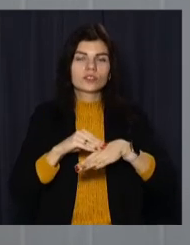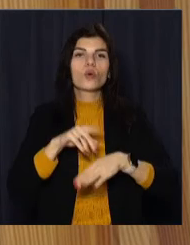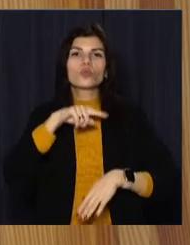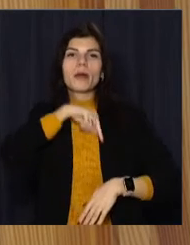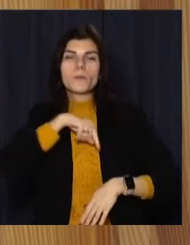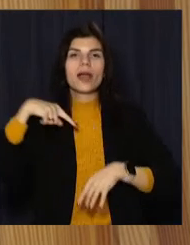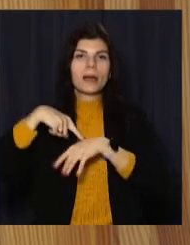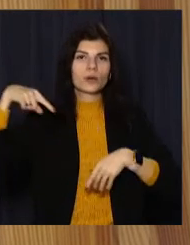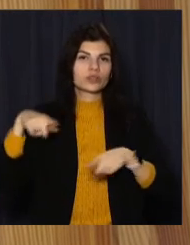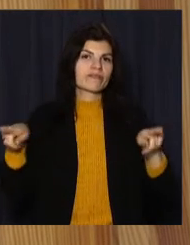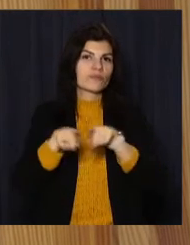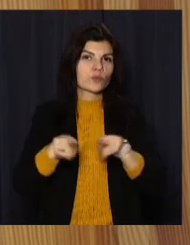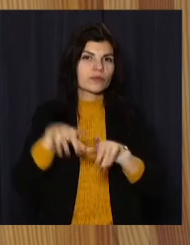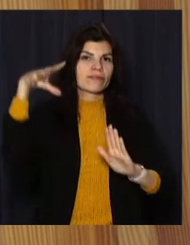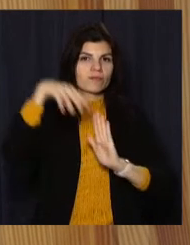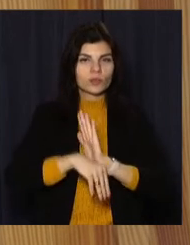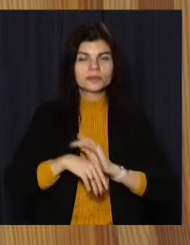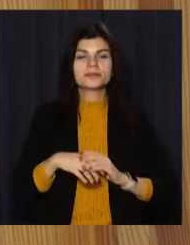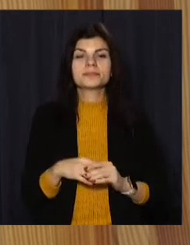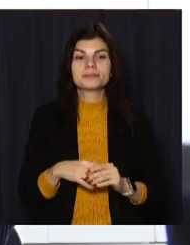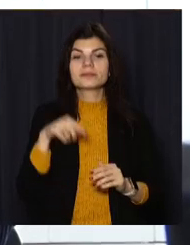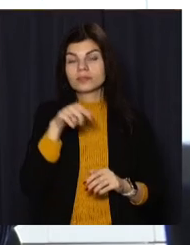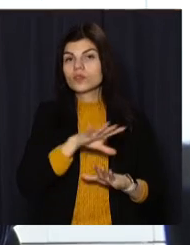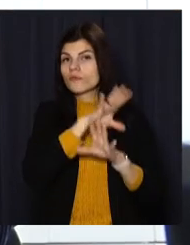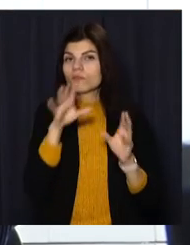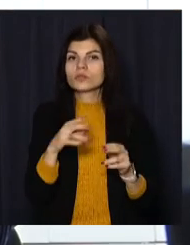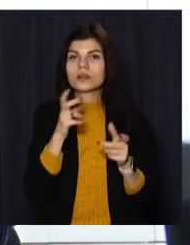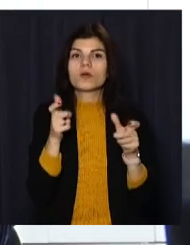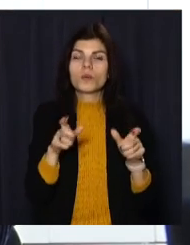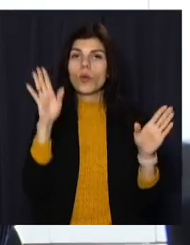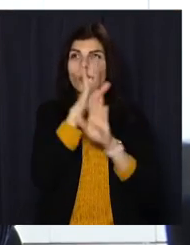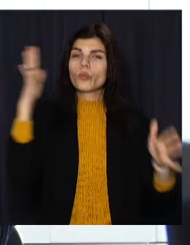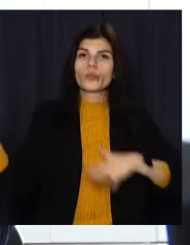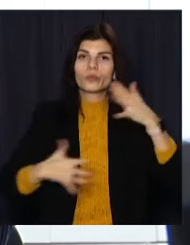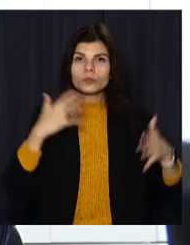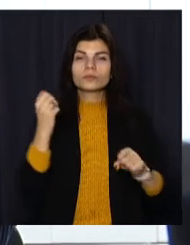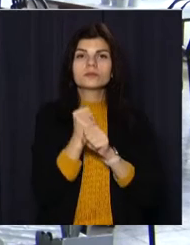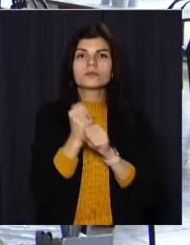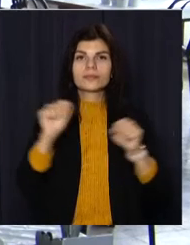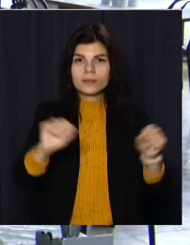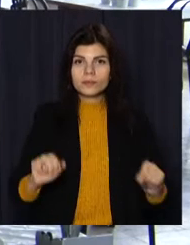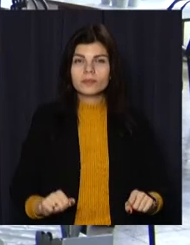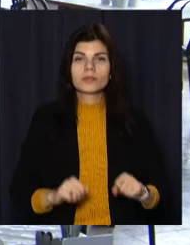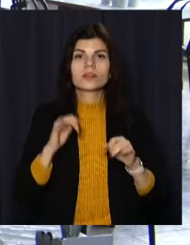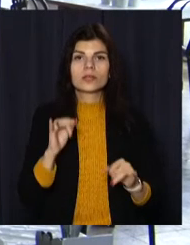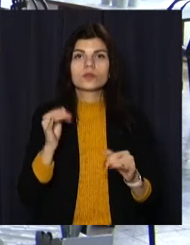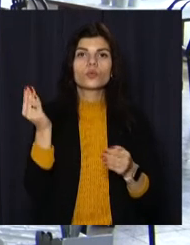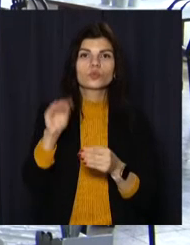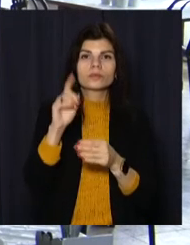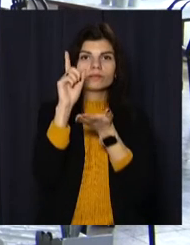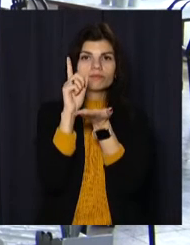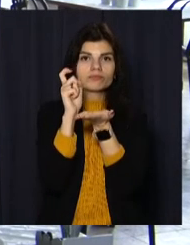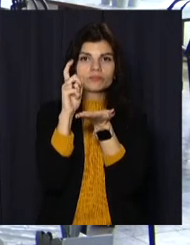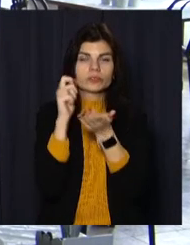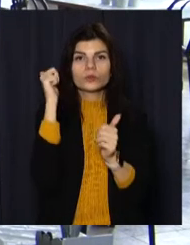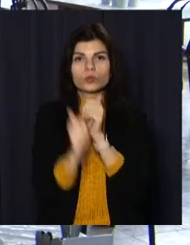емоційного. У закладі дотримуються всіх протиепідемічних норм. Провітрюють приміщення, роблять вологе прибирання та встановили санітайзери на